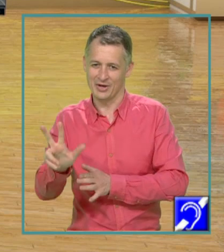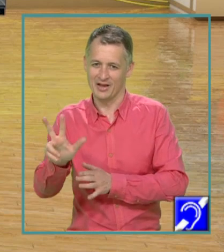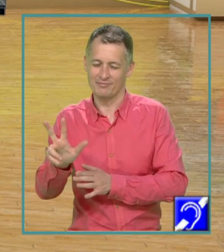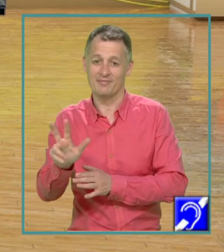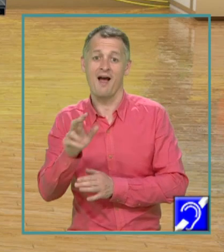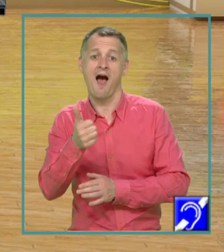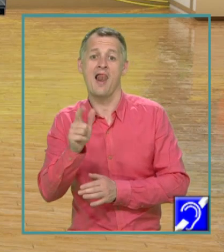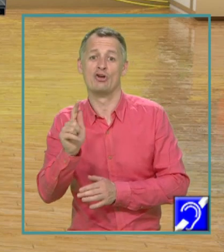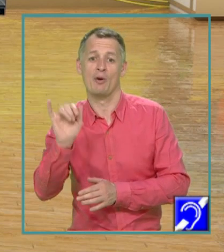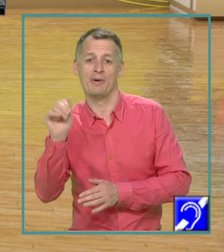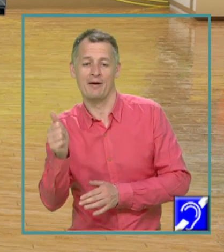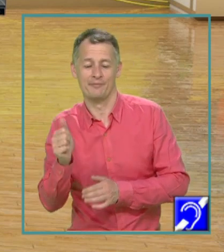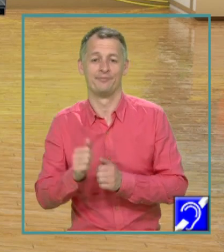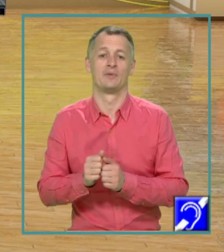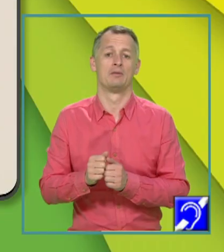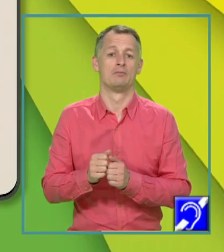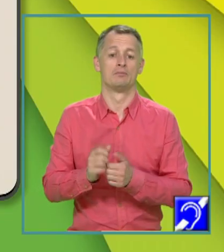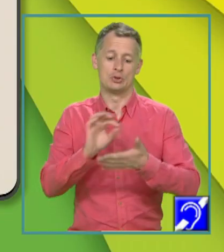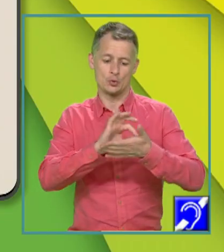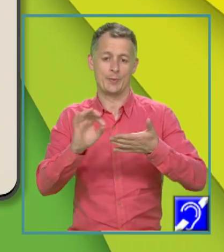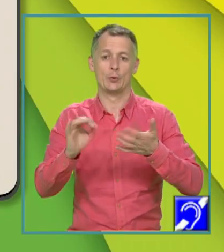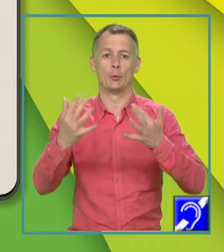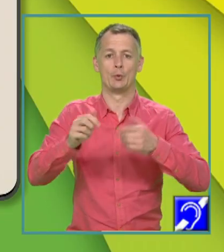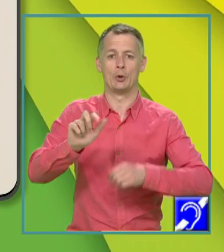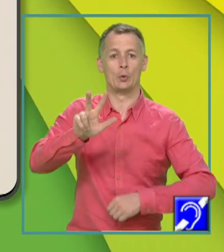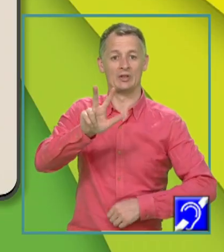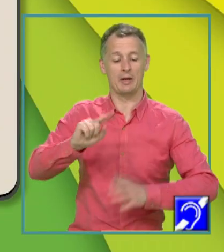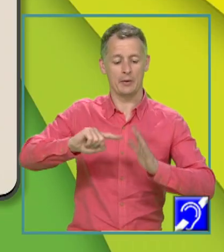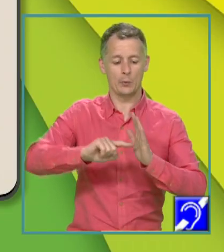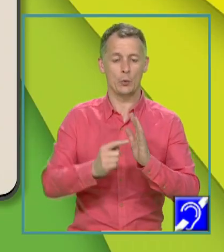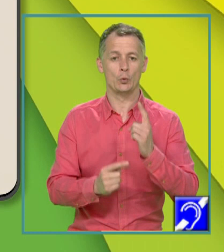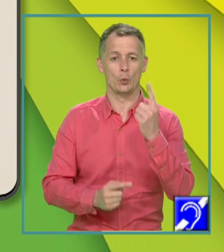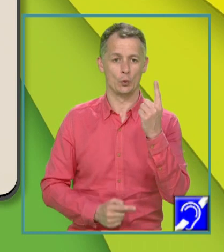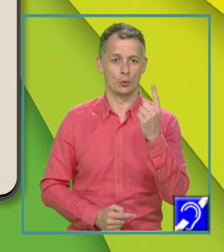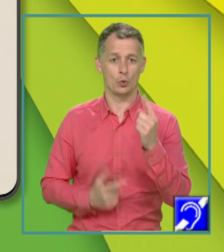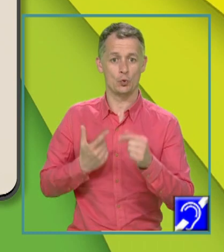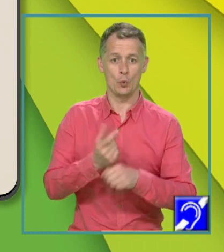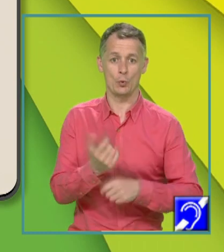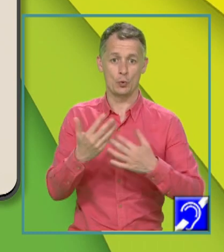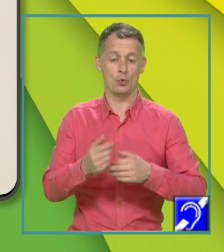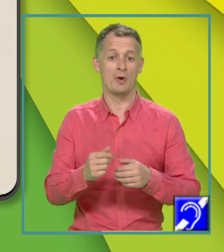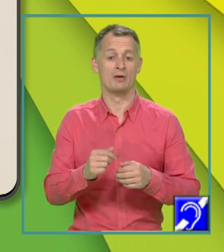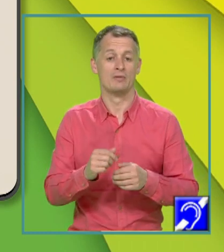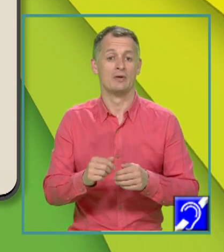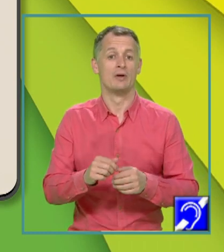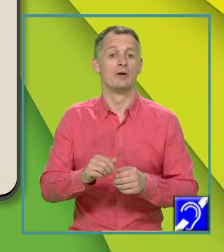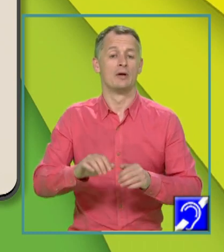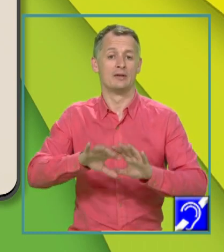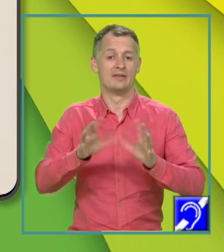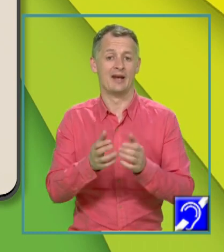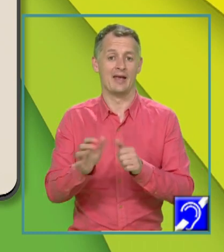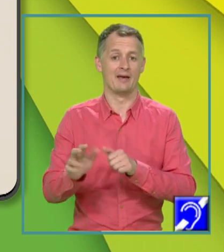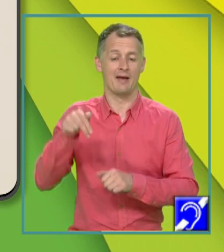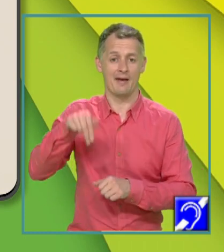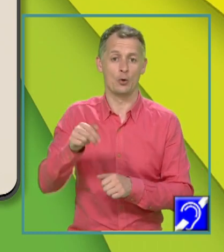algebră, subiectul numărul 3, punctul 1. Dublul unui număr întreg N este cu